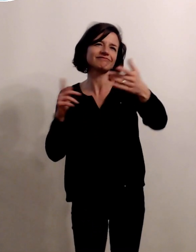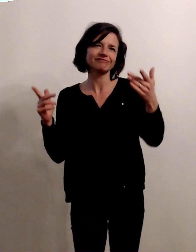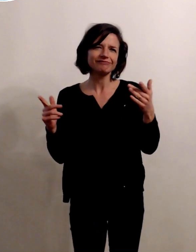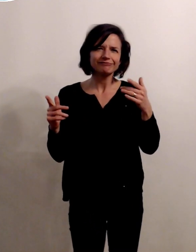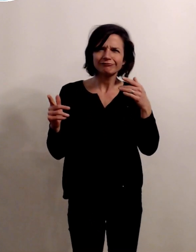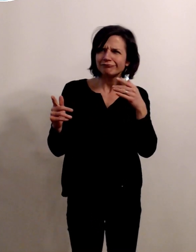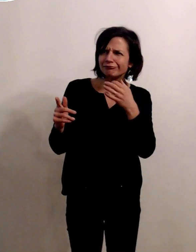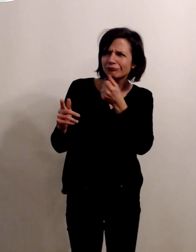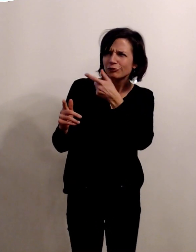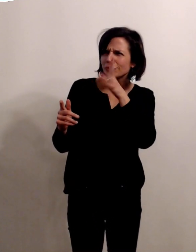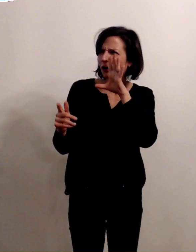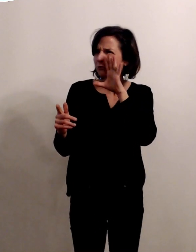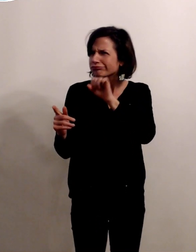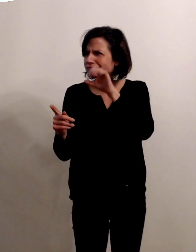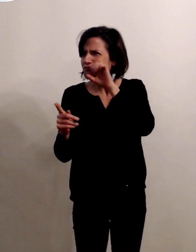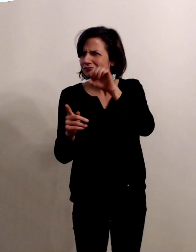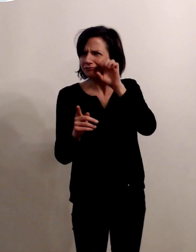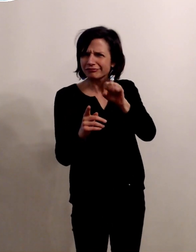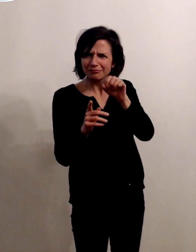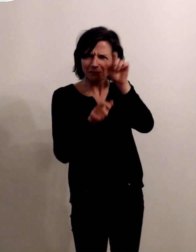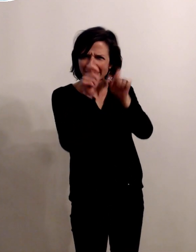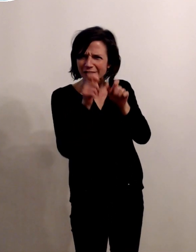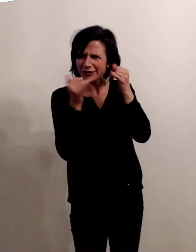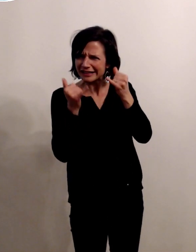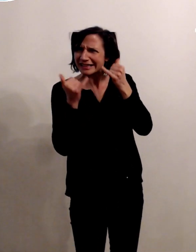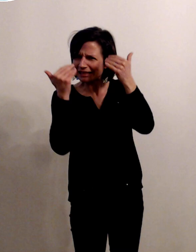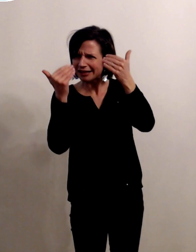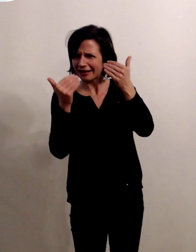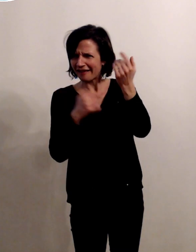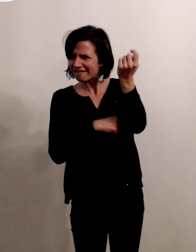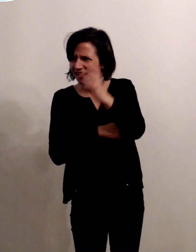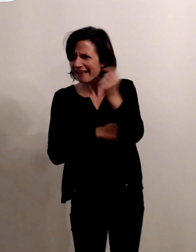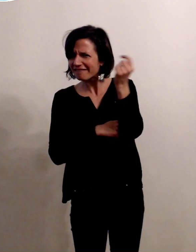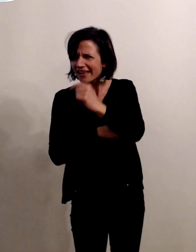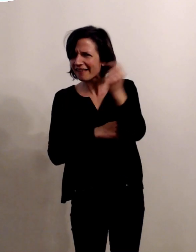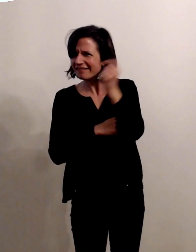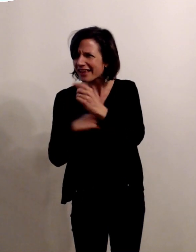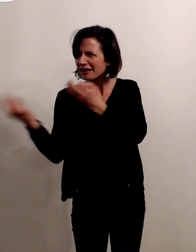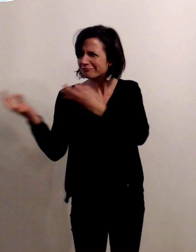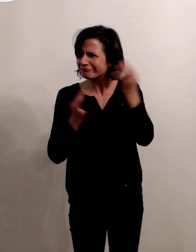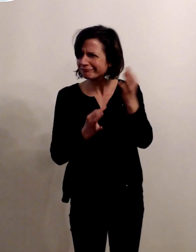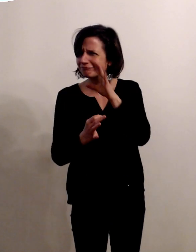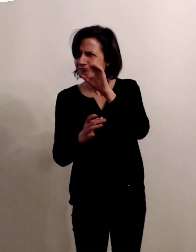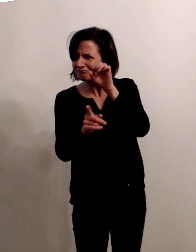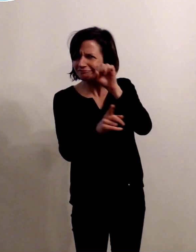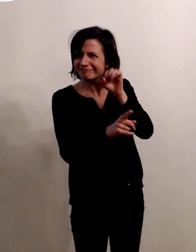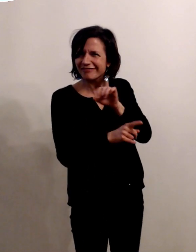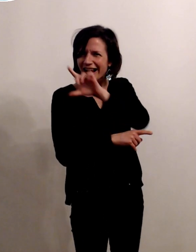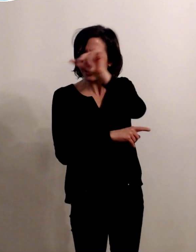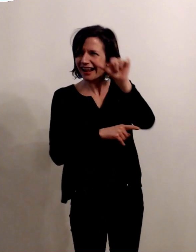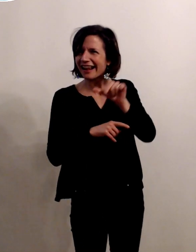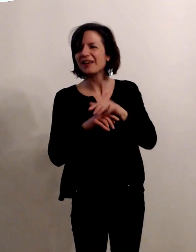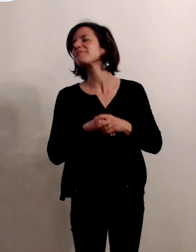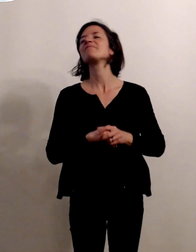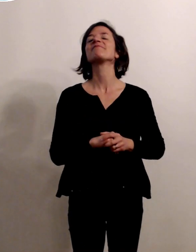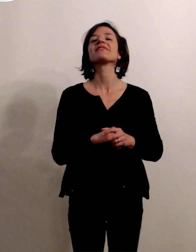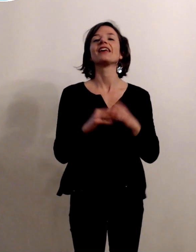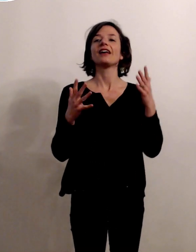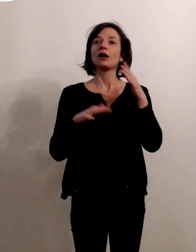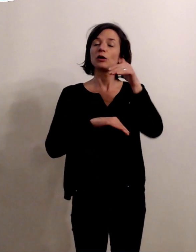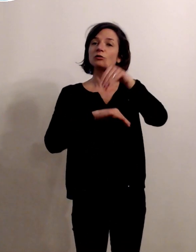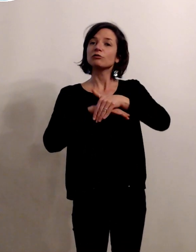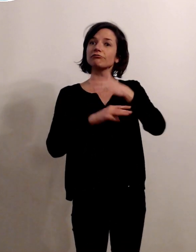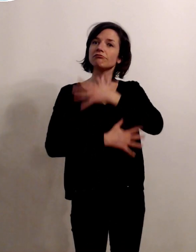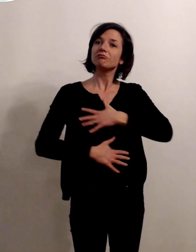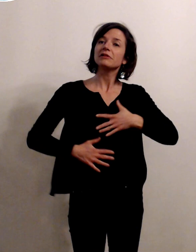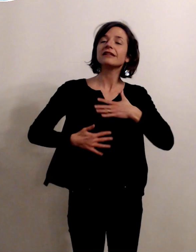vois là qui sont des habitués et qui sont toujours présents. Donc ce soir nous avons le plaisir d'accueillir